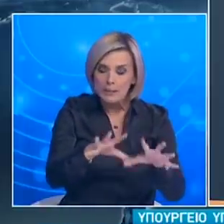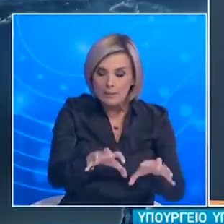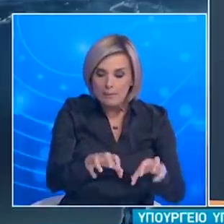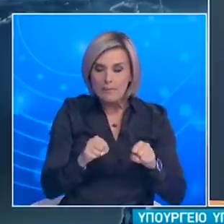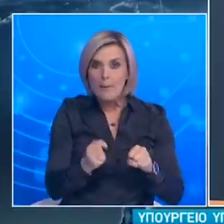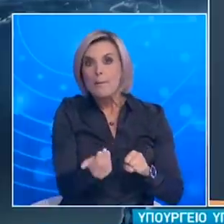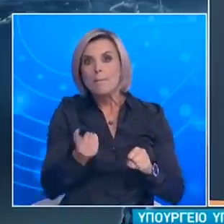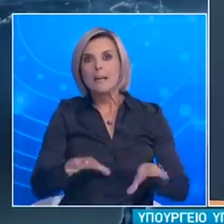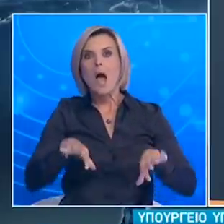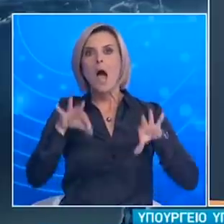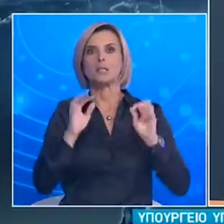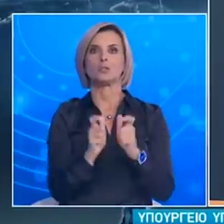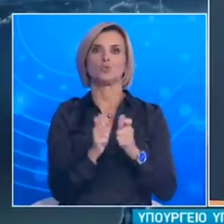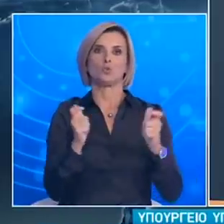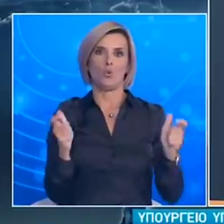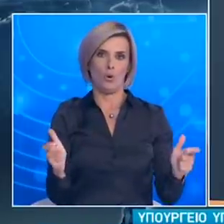έναρξη της σχολικής χρονιάς.